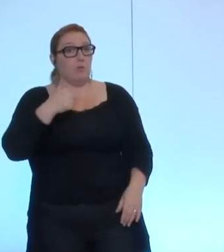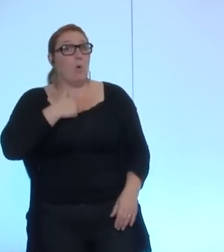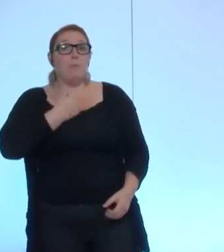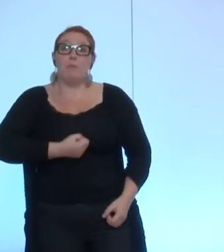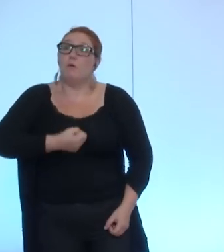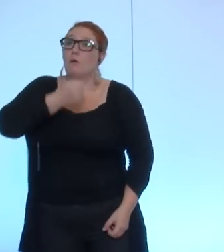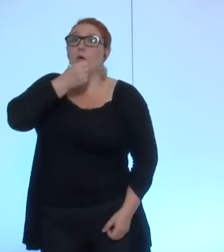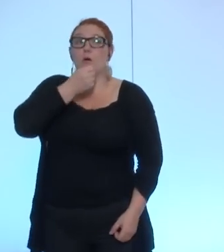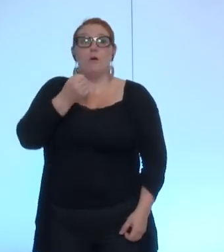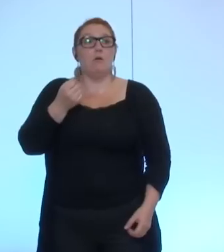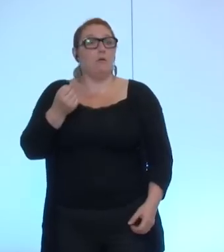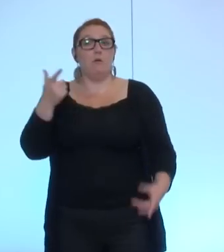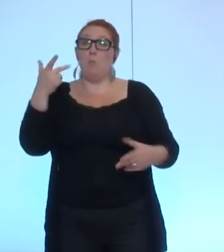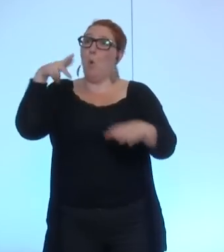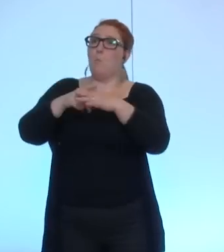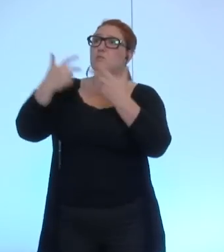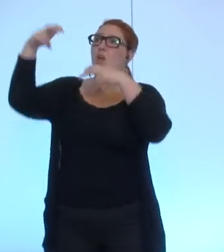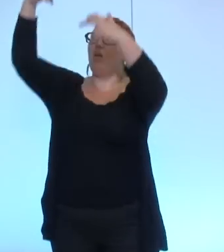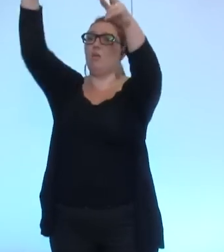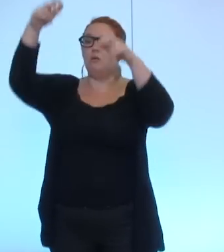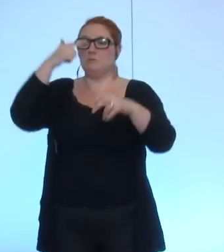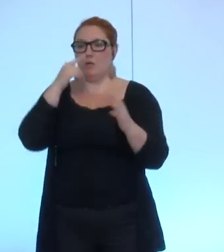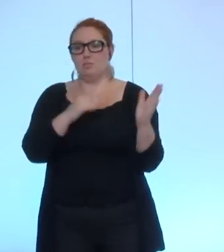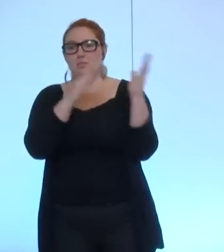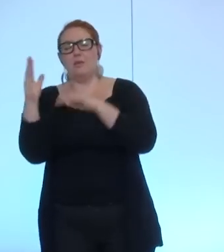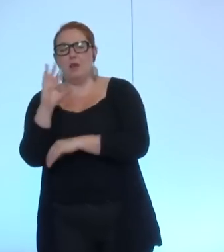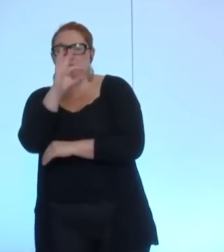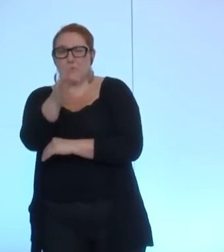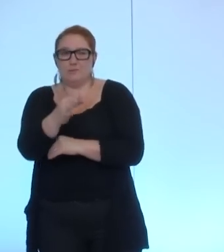où je prends la parole il doit y avoir un décalage en effet